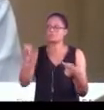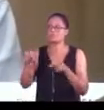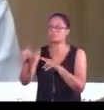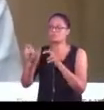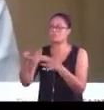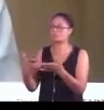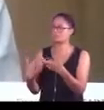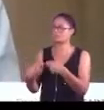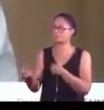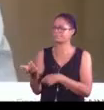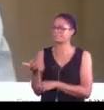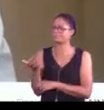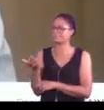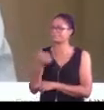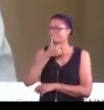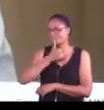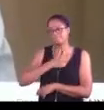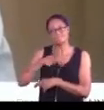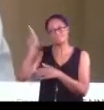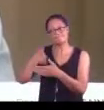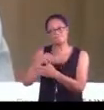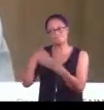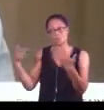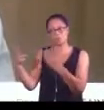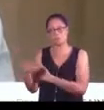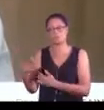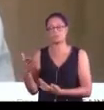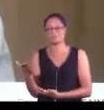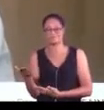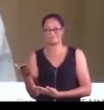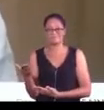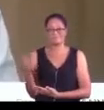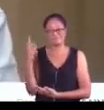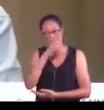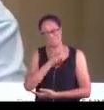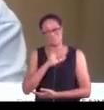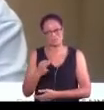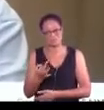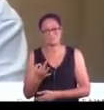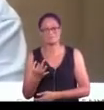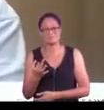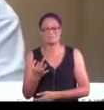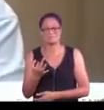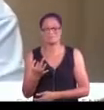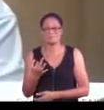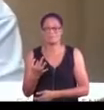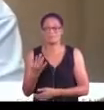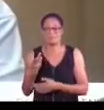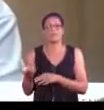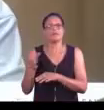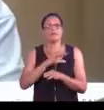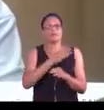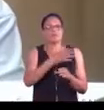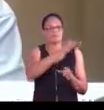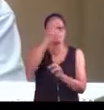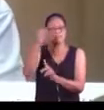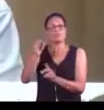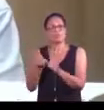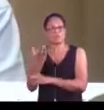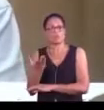ne respectait pas, on a dû mettre fin à son bail. C'était très douloureux, très difficile pour pouvoir installer un autre.